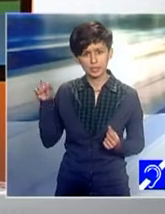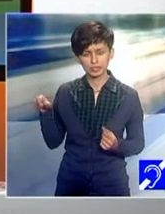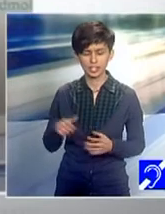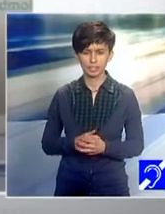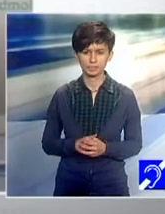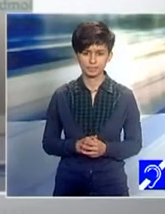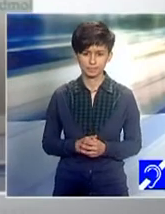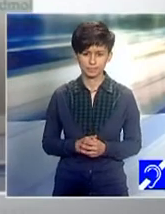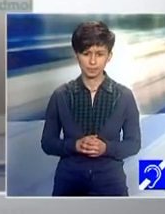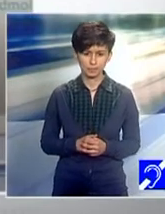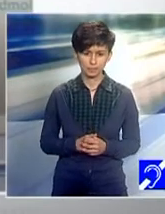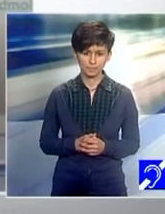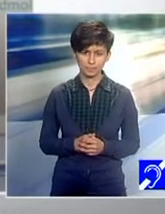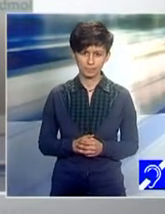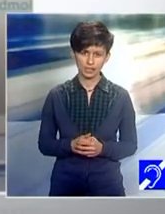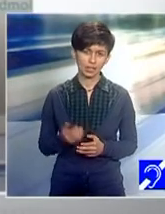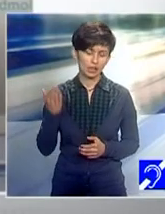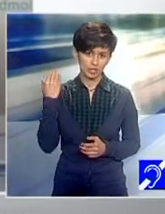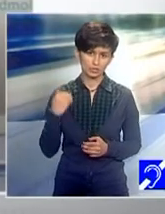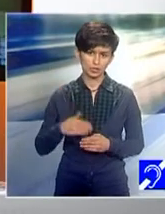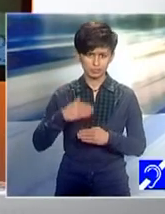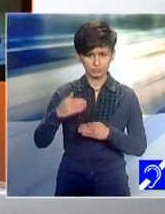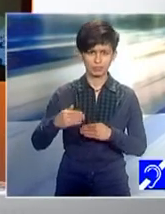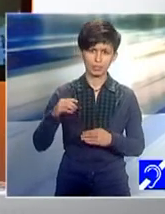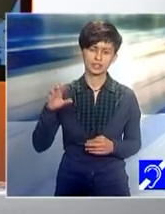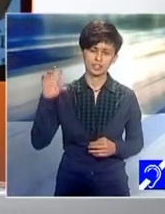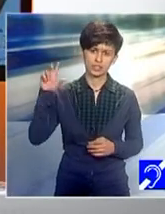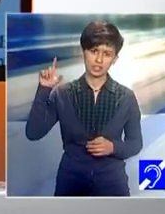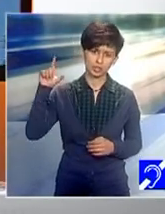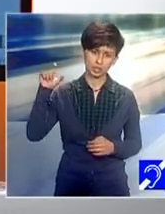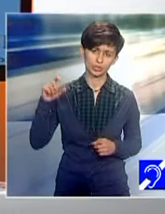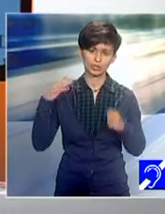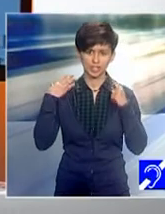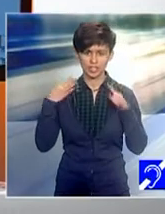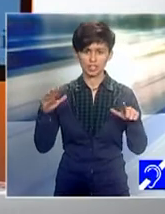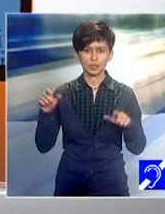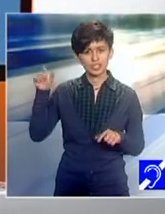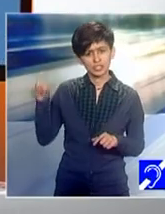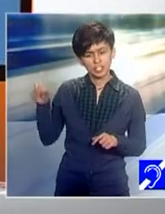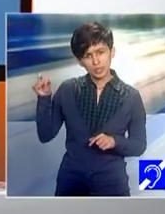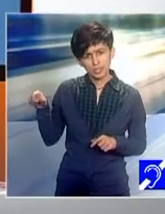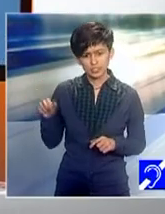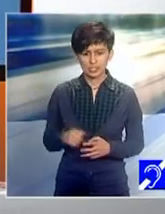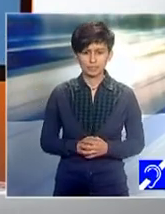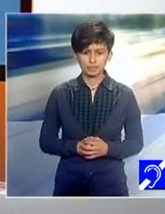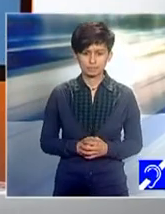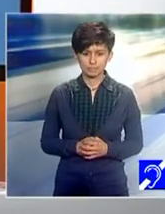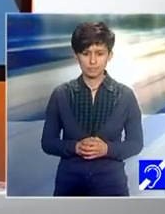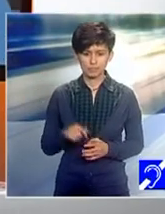270 de candidați v-ați înscris. Tu ești una dintre cele care au fost selectate,